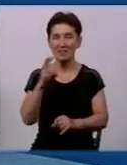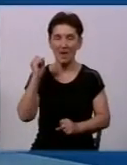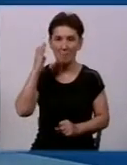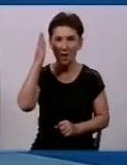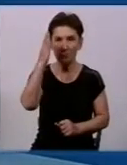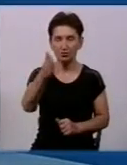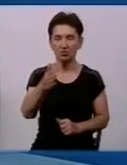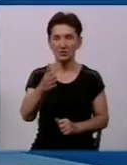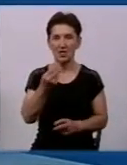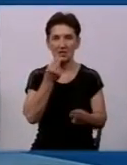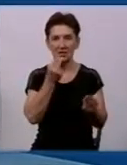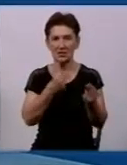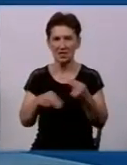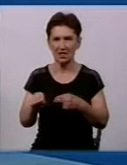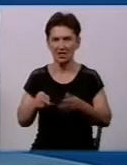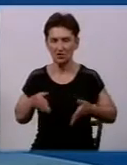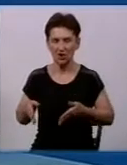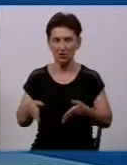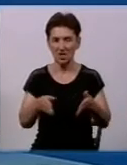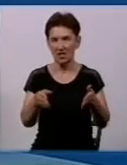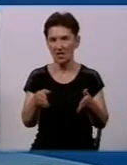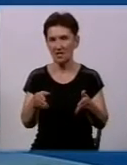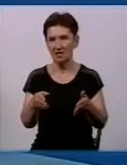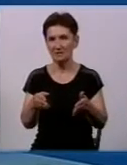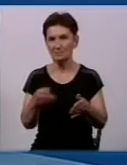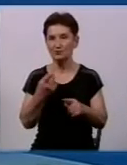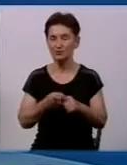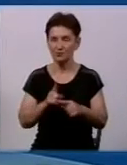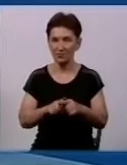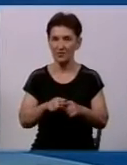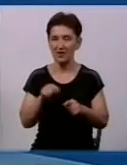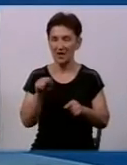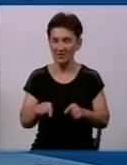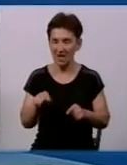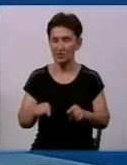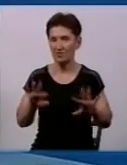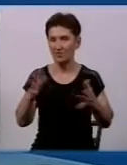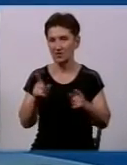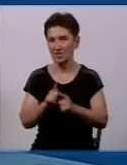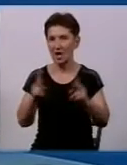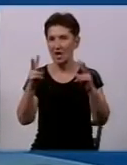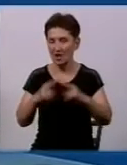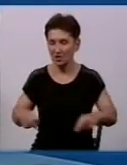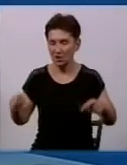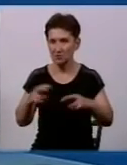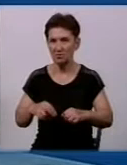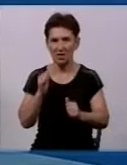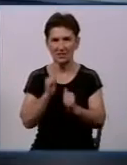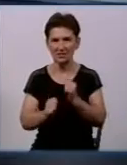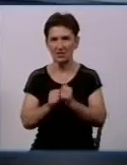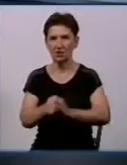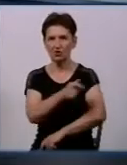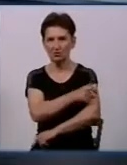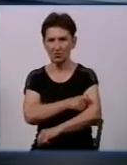найкращі шляхи гасіння пожежі. Тому і в даному випадку проводиться розбір пожежі з кожним караулом, доводиться